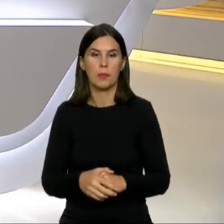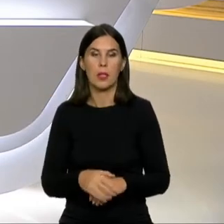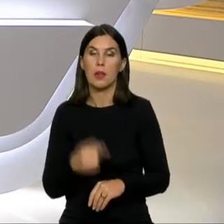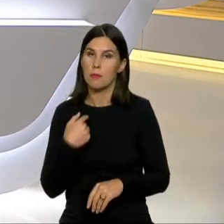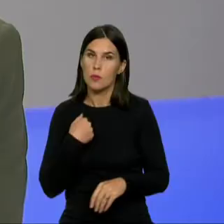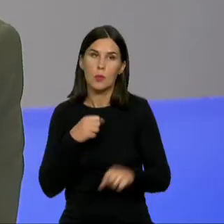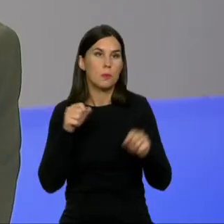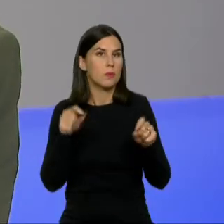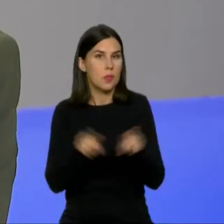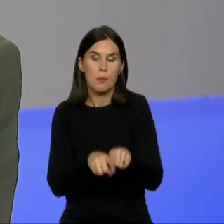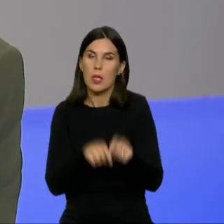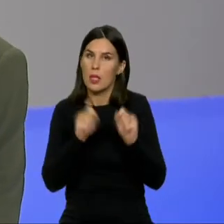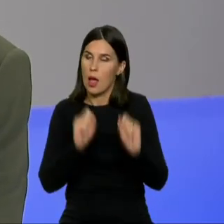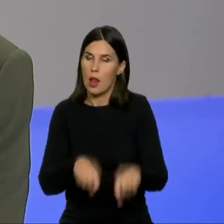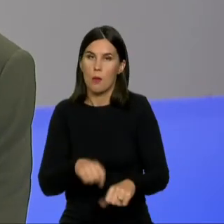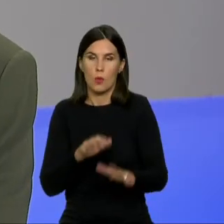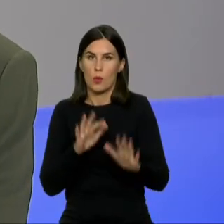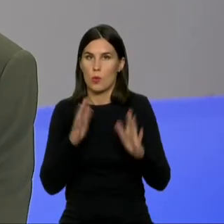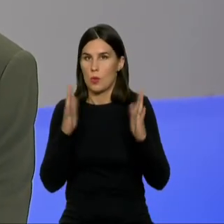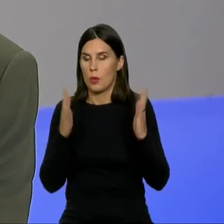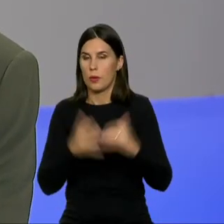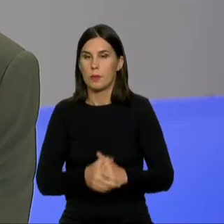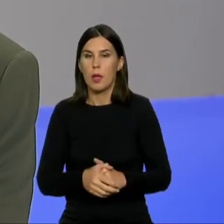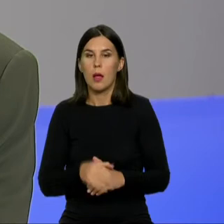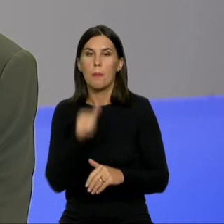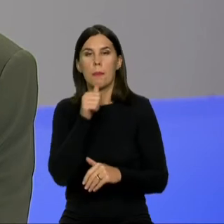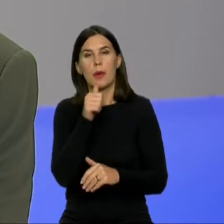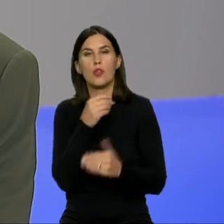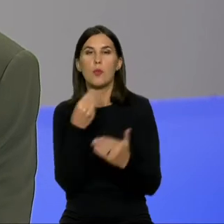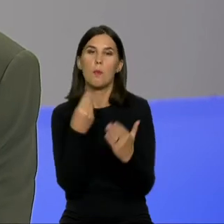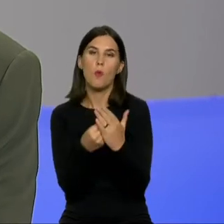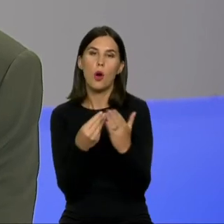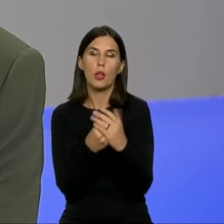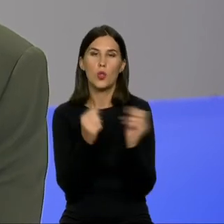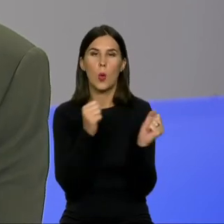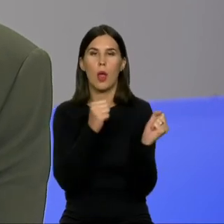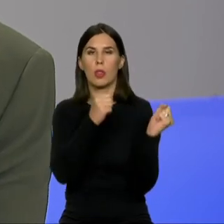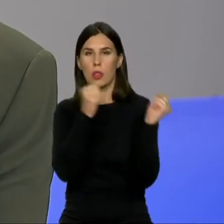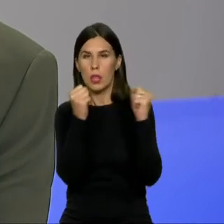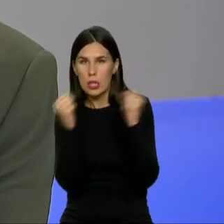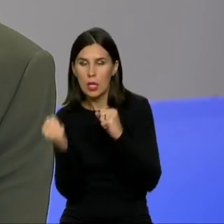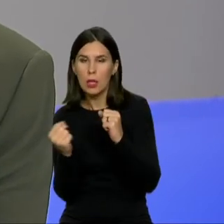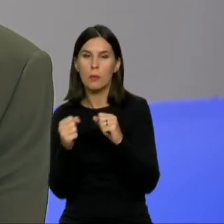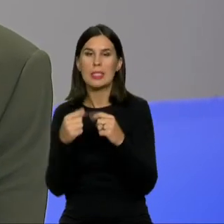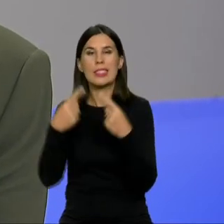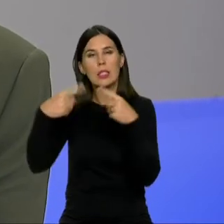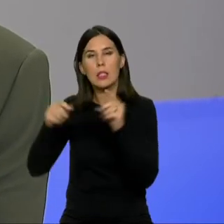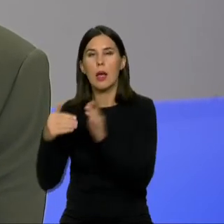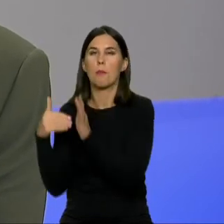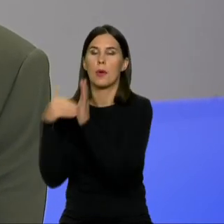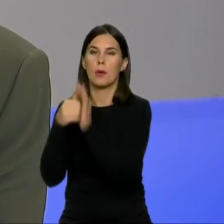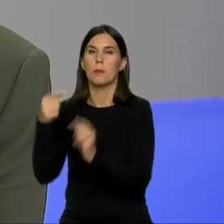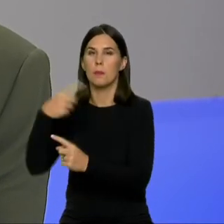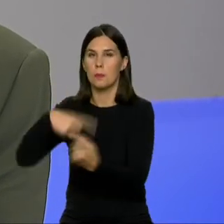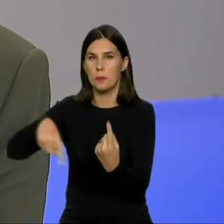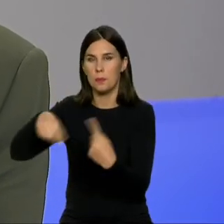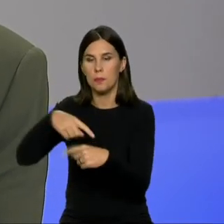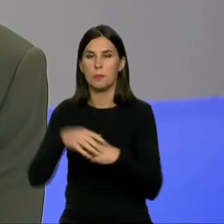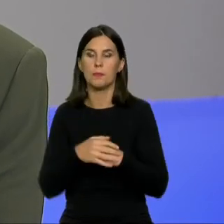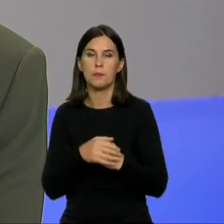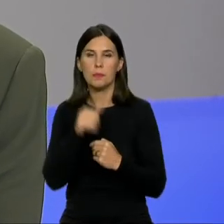brangiau. Mokaiščio atidėjimas ir kita parama verslui, pagal kokius kriterijus bus